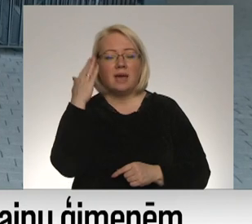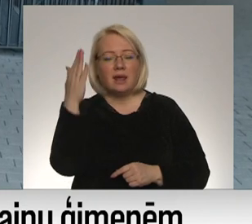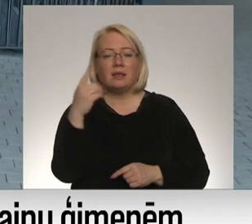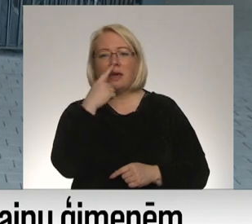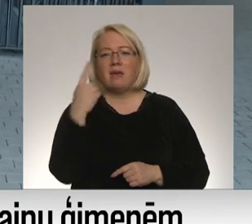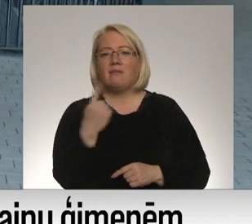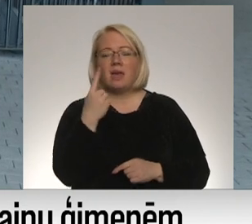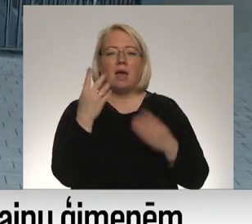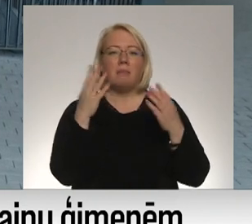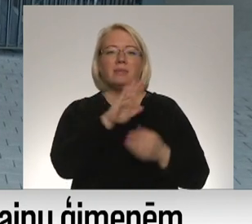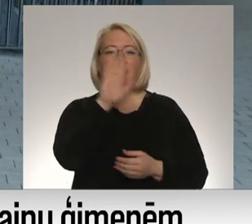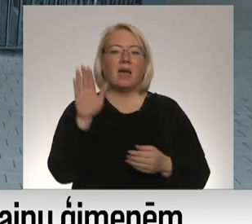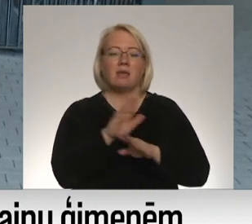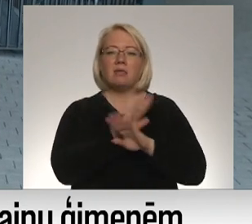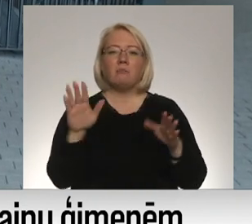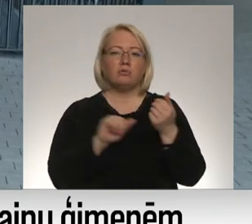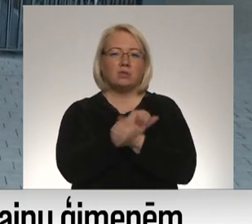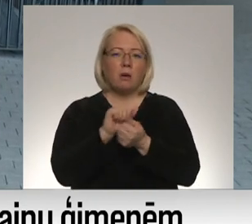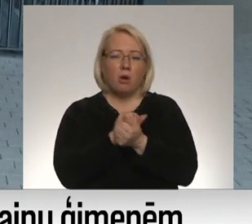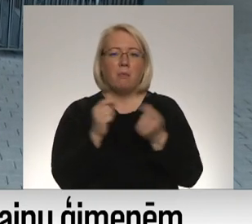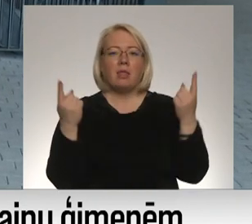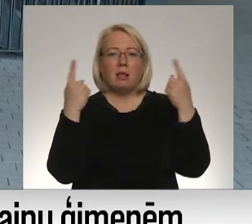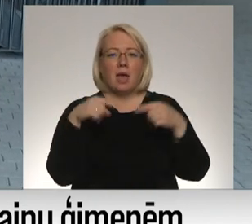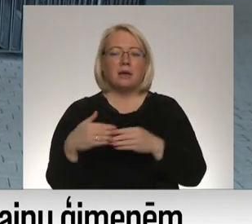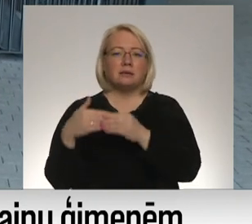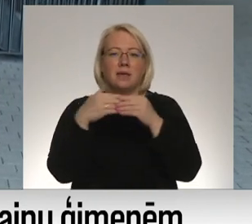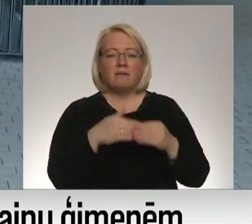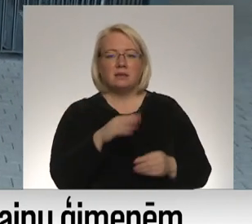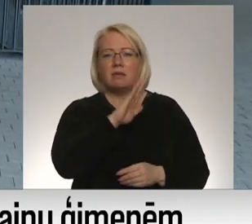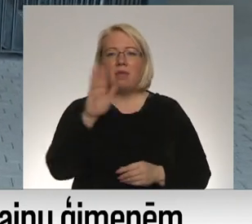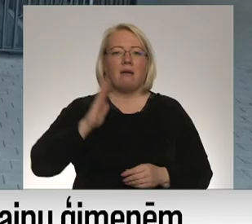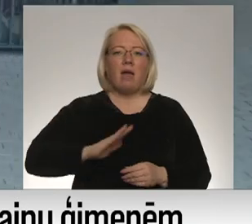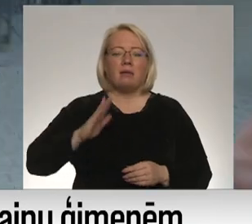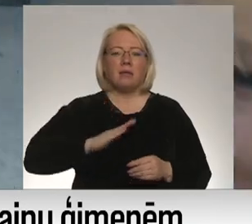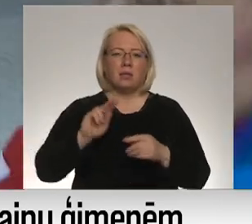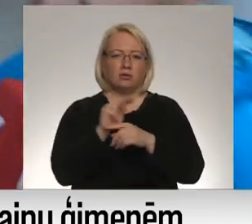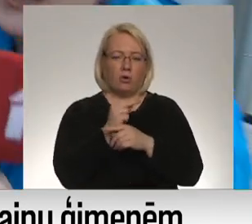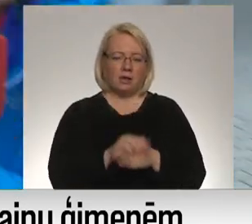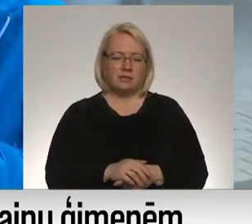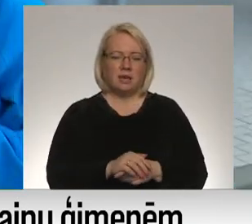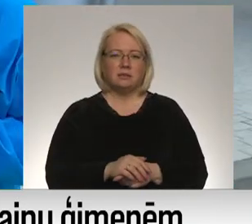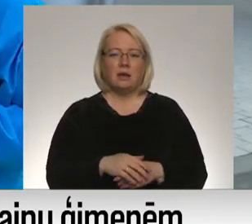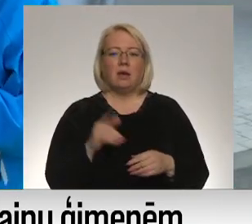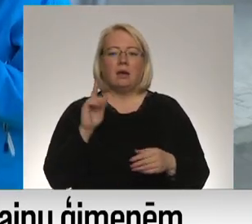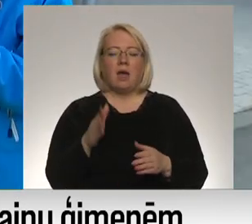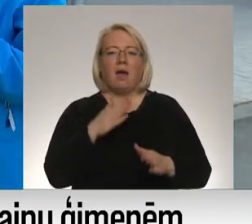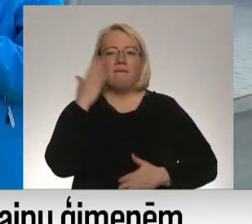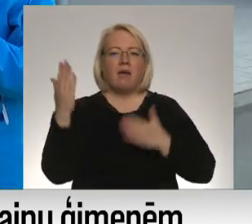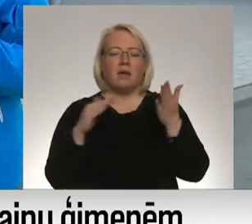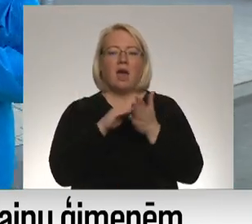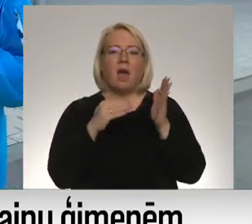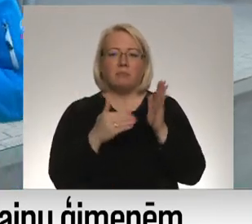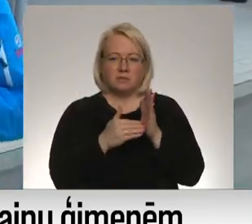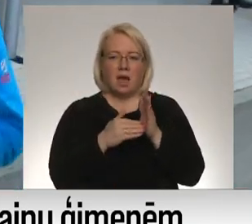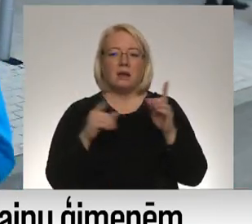nebūs sabojāt, bet, nu, laiks, jā, ieviest tādas negaidītas korekcijas. Paldies jums par sarunu pievildīšā, apstākļi, diemžēl, ir